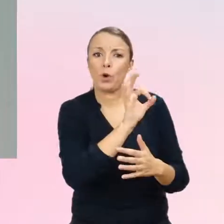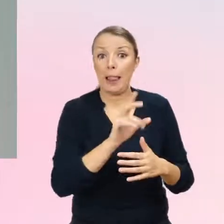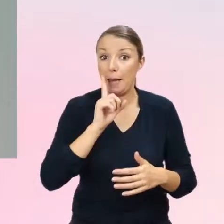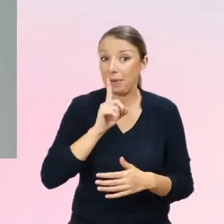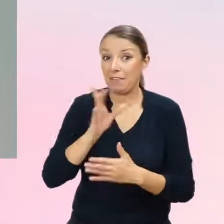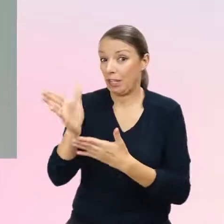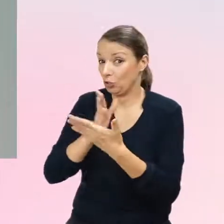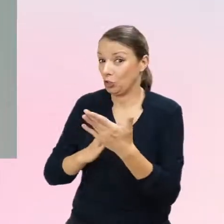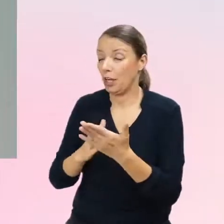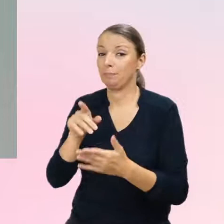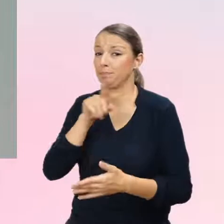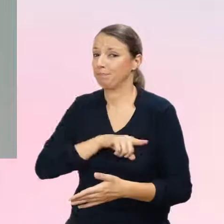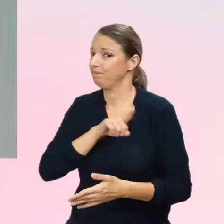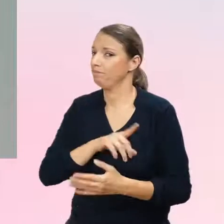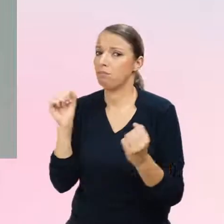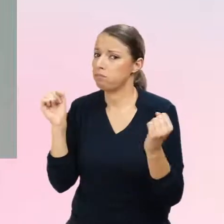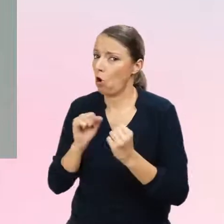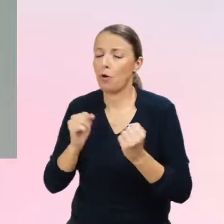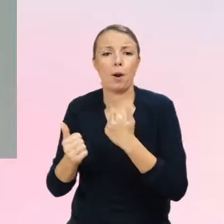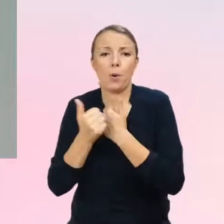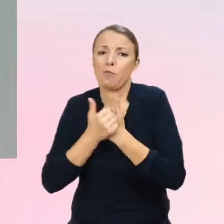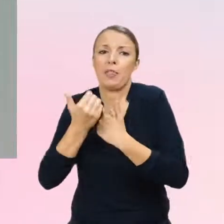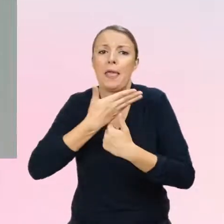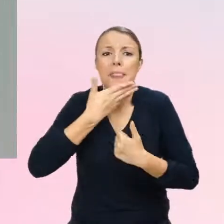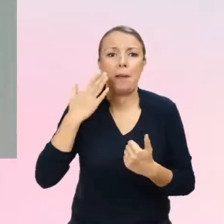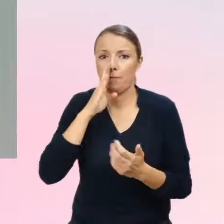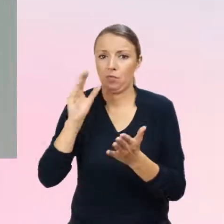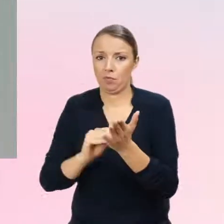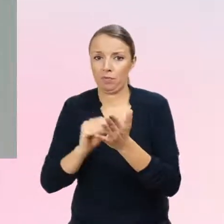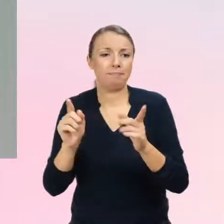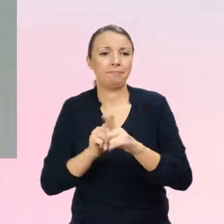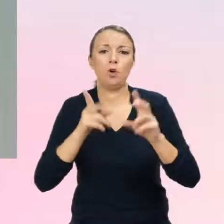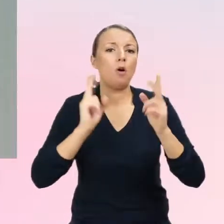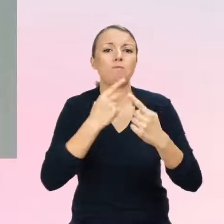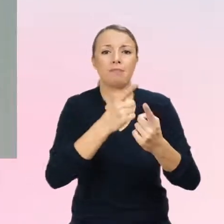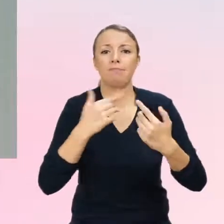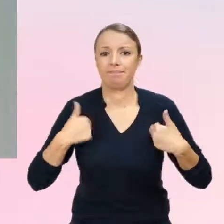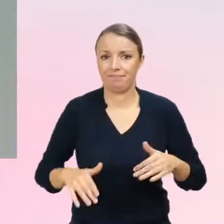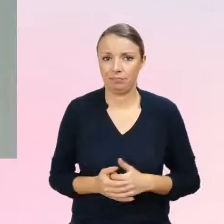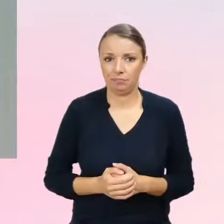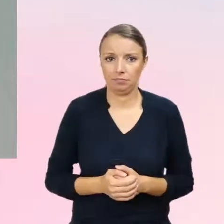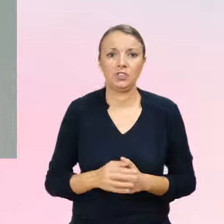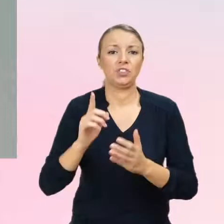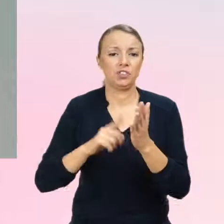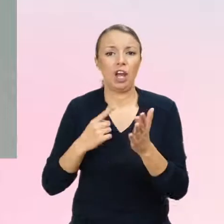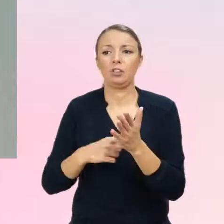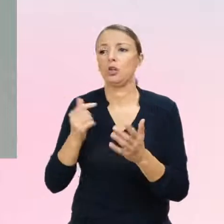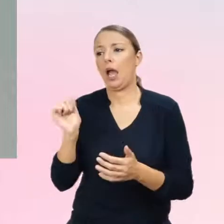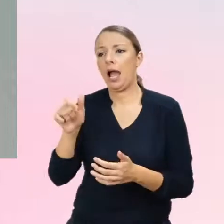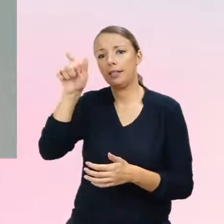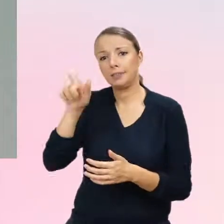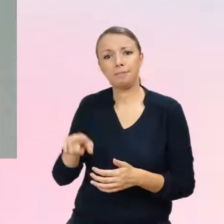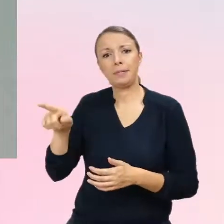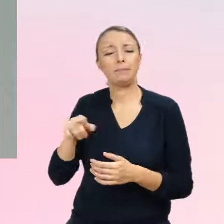doświadczenia i nie stawia, tak, takiej diagnozy i wtedy przekierowuje bardziej do osób, które są w tym